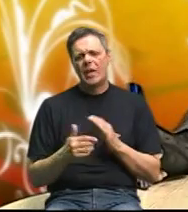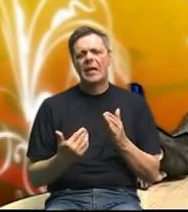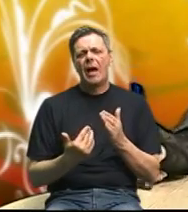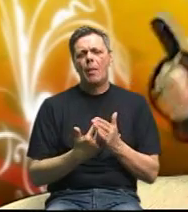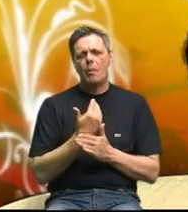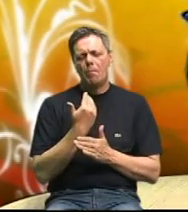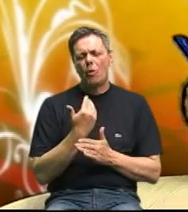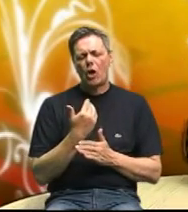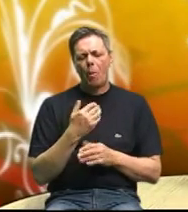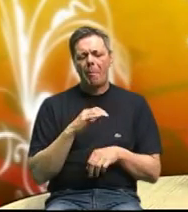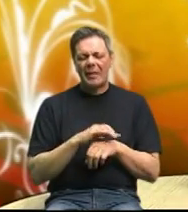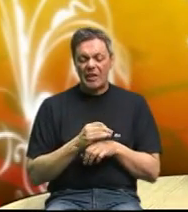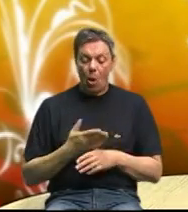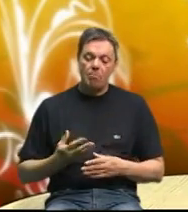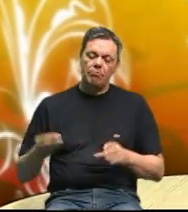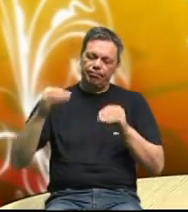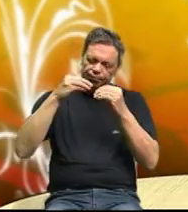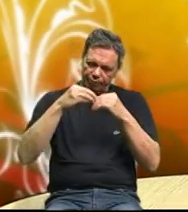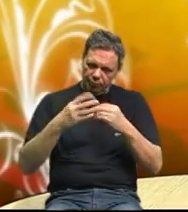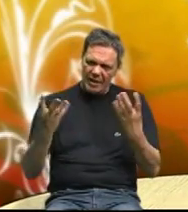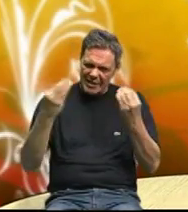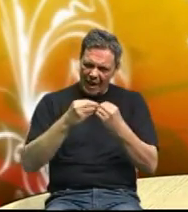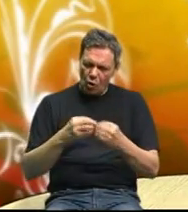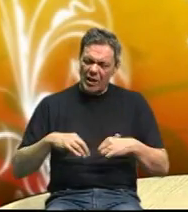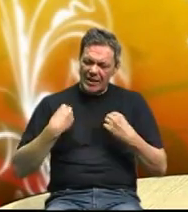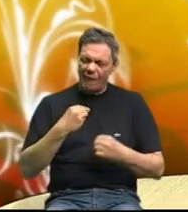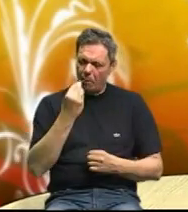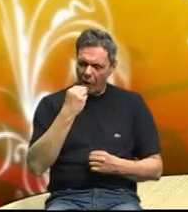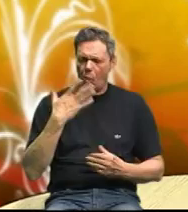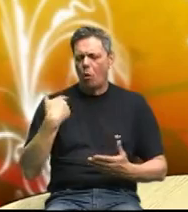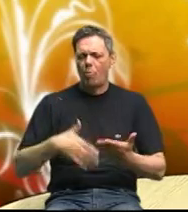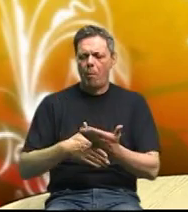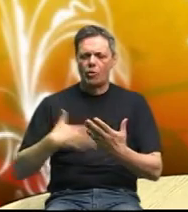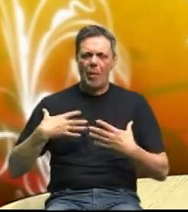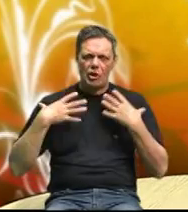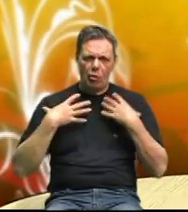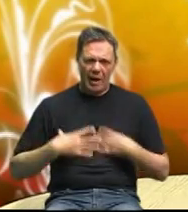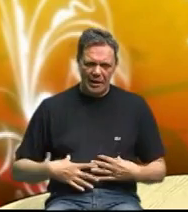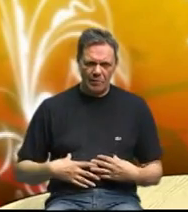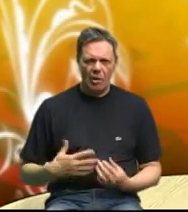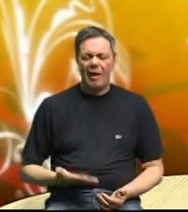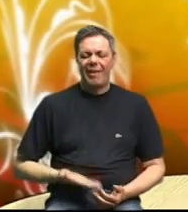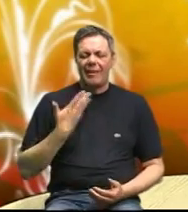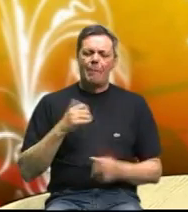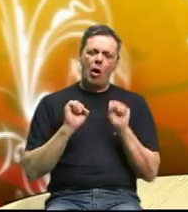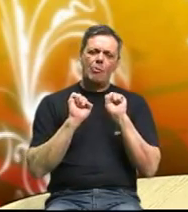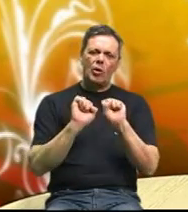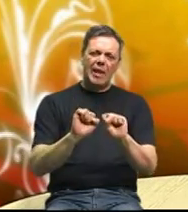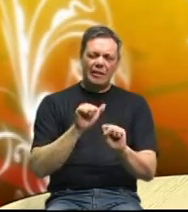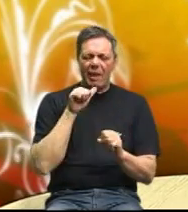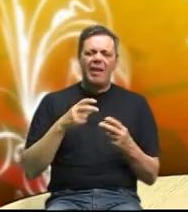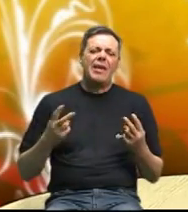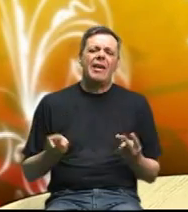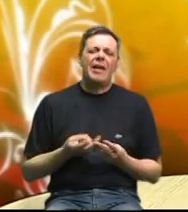uložiti još i pravilnu prehranu možemo doprinijeti svom organizmu stvari da mu dignemo imunitet i da se